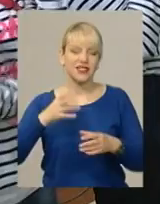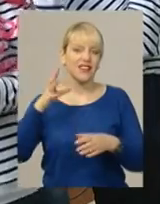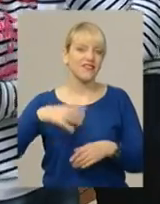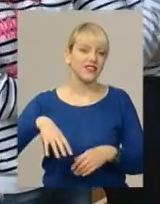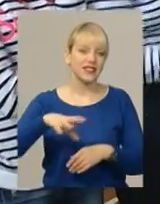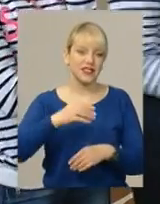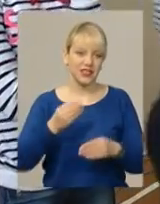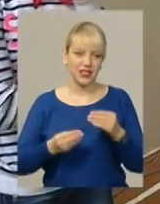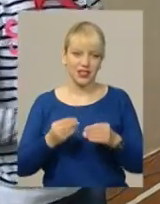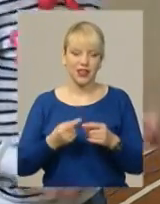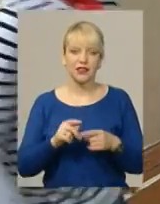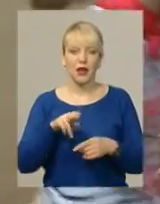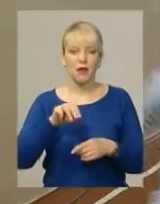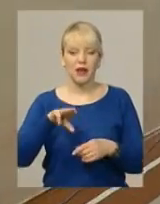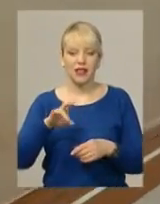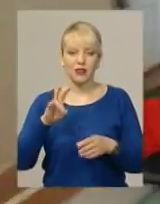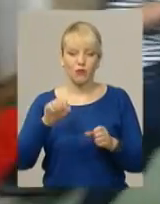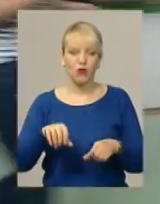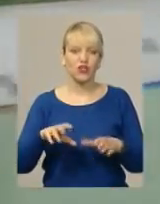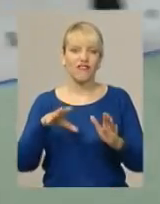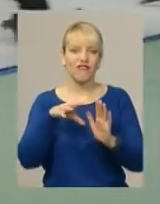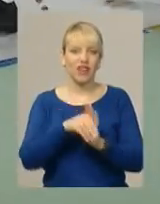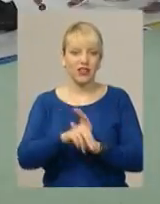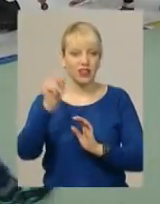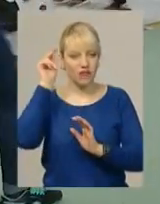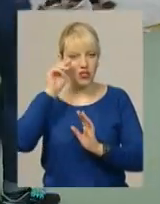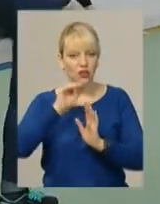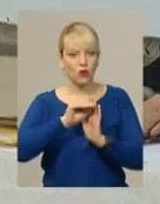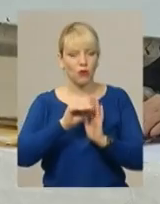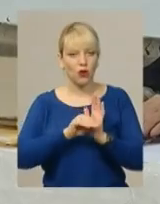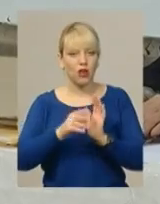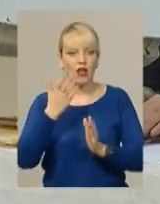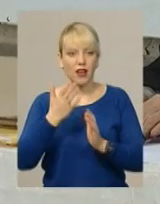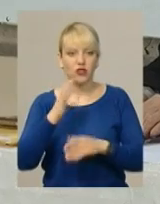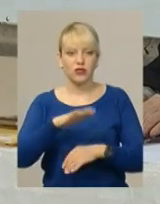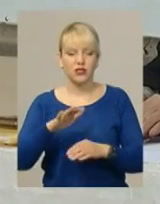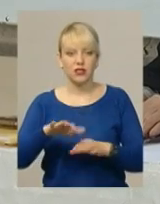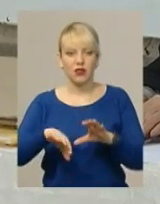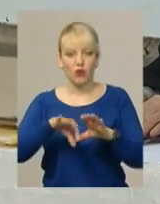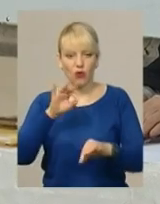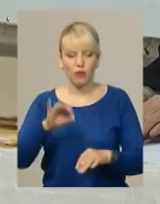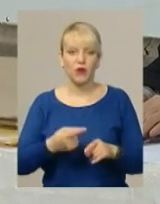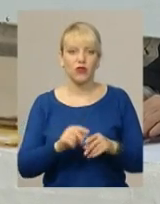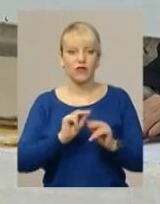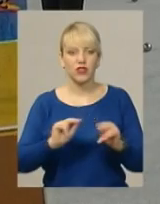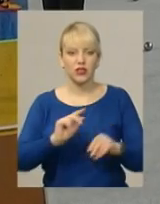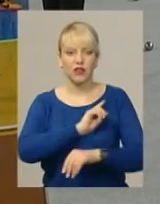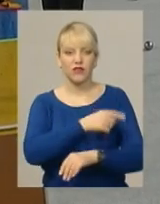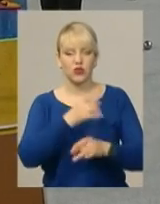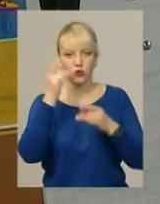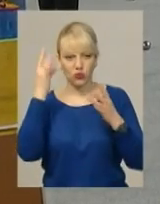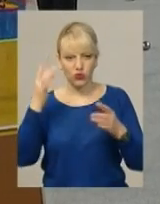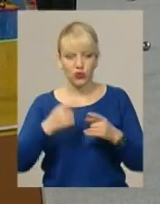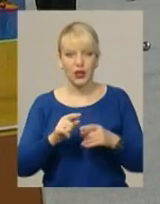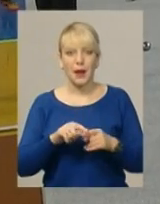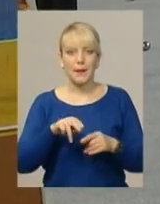варіативний модуль може бути введений в начальну програму, коли саме його оберуть діти, каже голова федерації. А вчитель фізкультури впевнений Петанку на його уроках